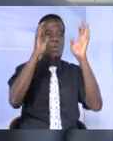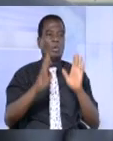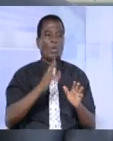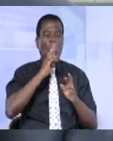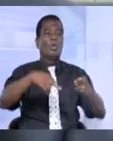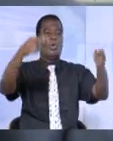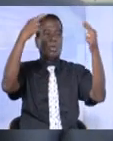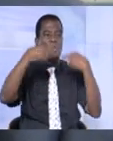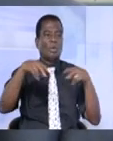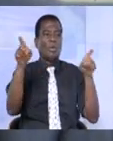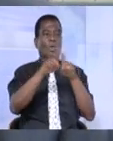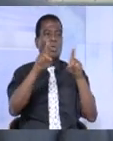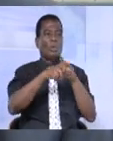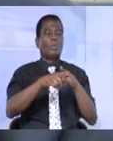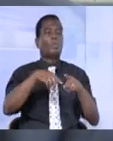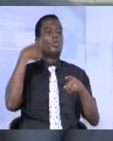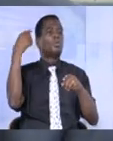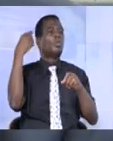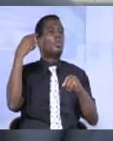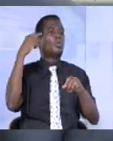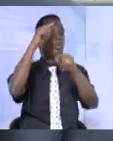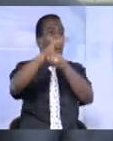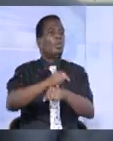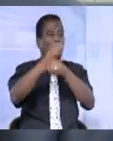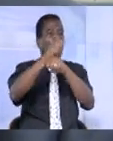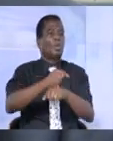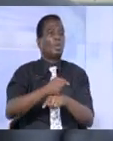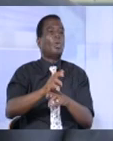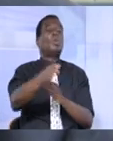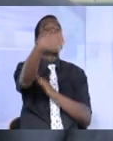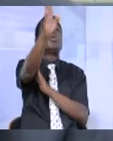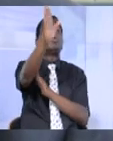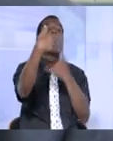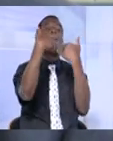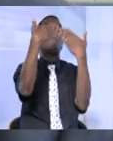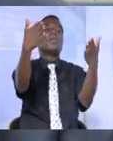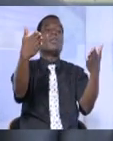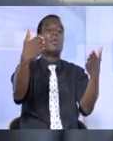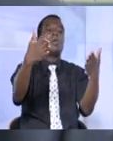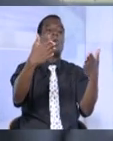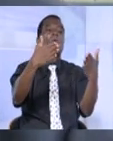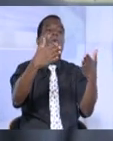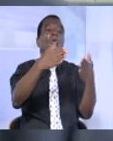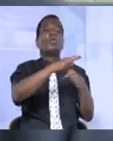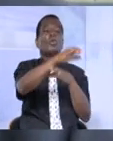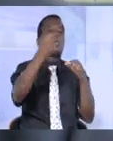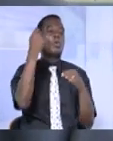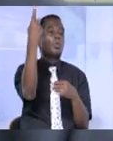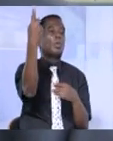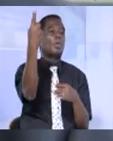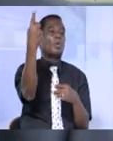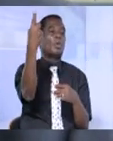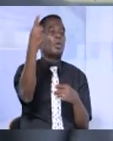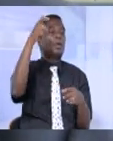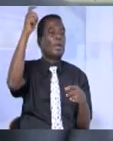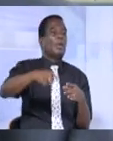venus comme d'habitude et Dieu merci, ils ont tous compris la